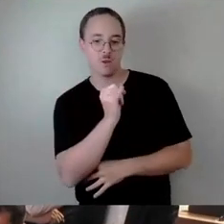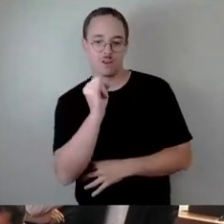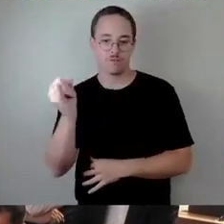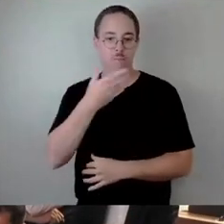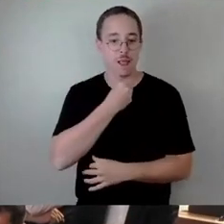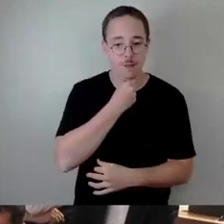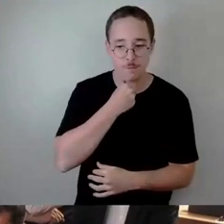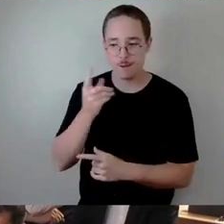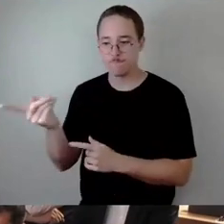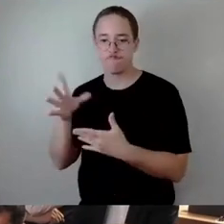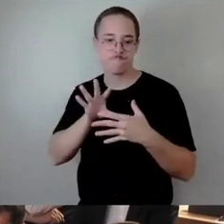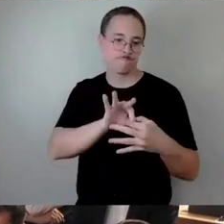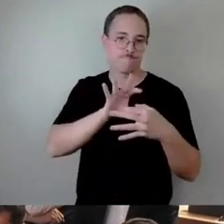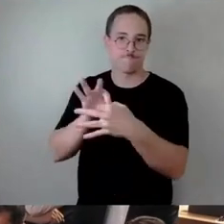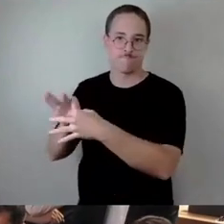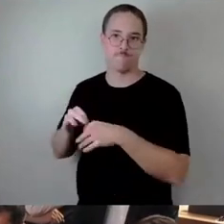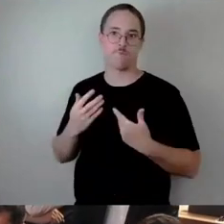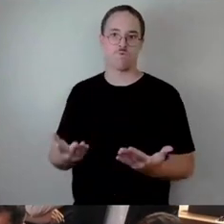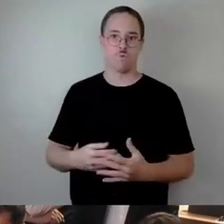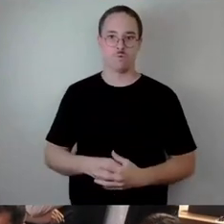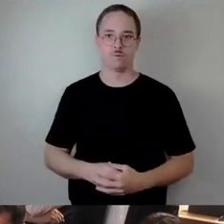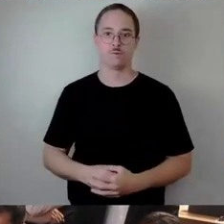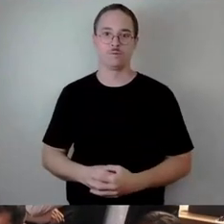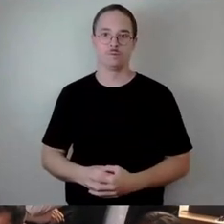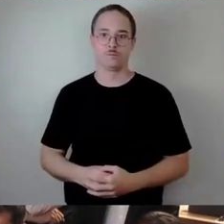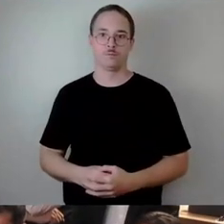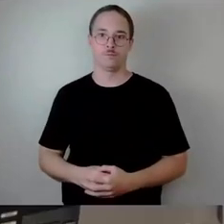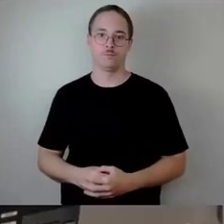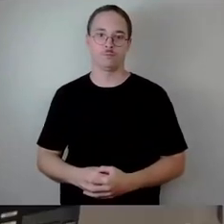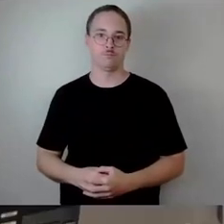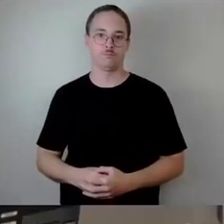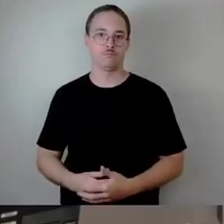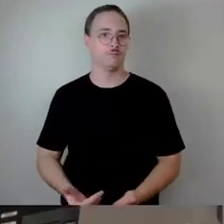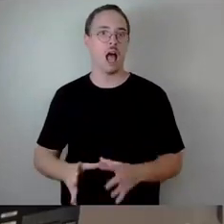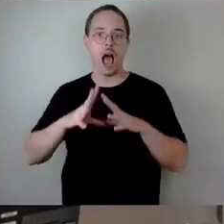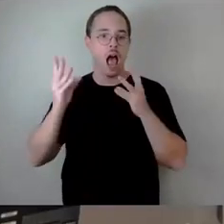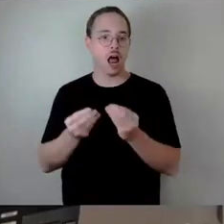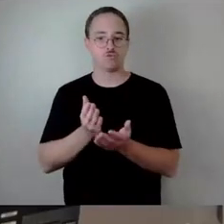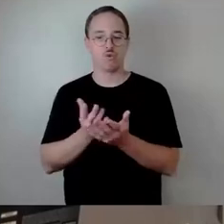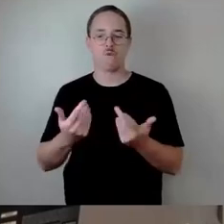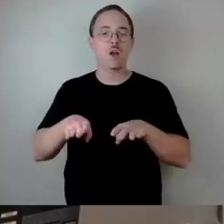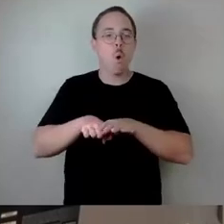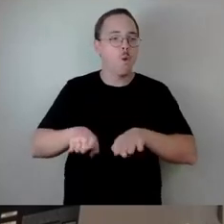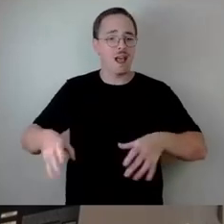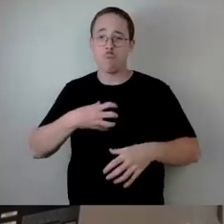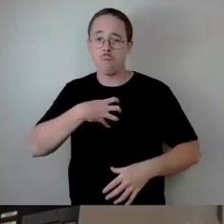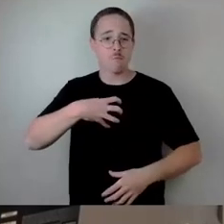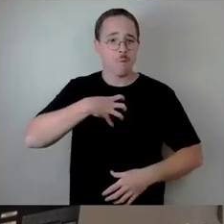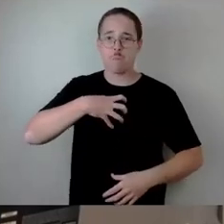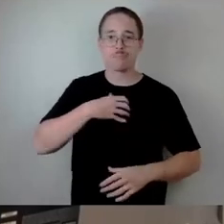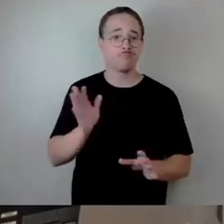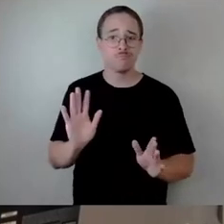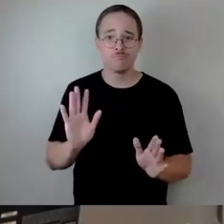Kinder einzugehen. Denn nicht alles ist ja immer tatsächlich sozusagen ein grundlegendes Problem. Vieles lässt sich auch im pädagogischen